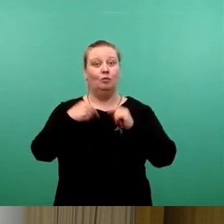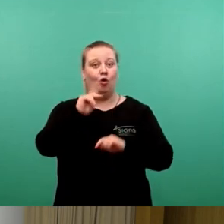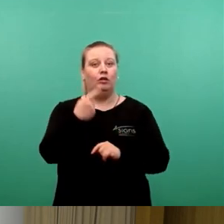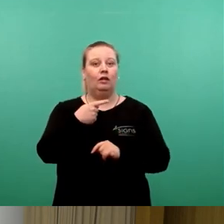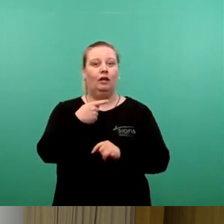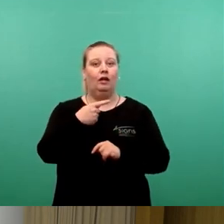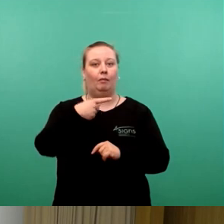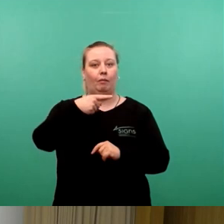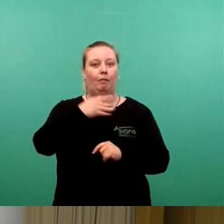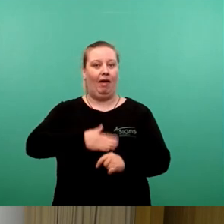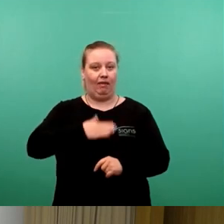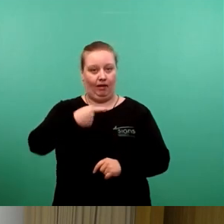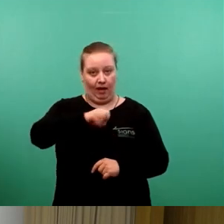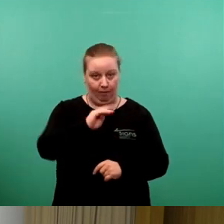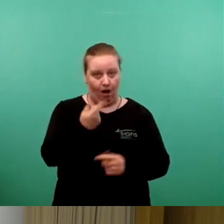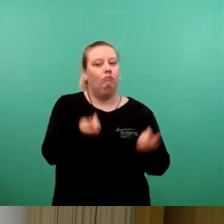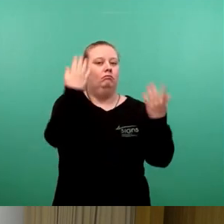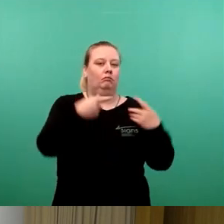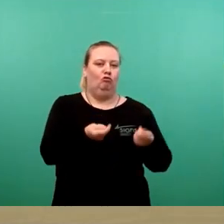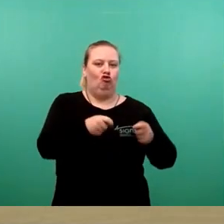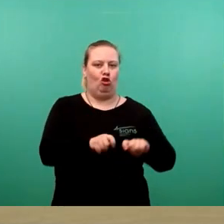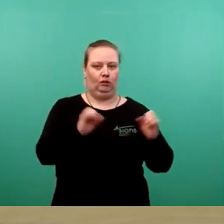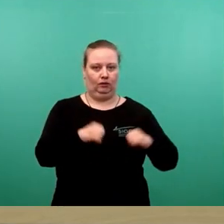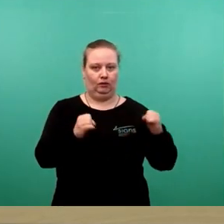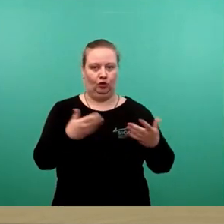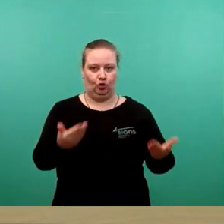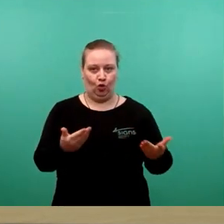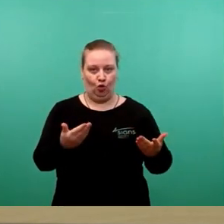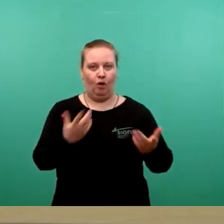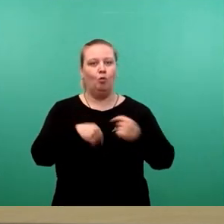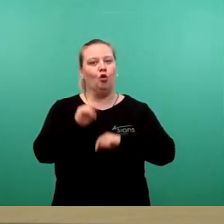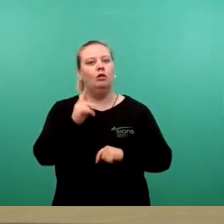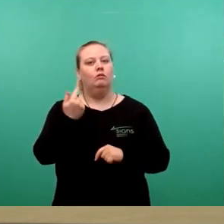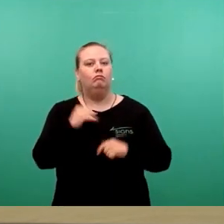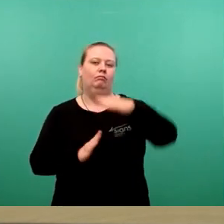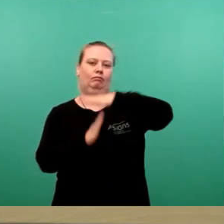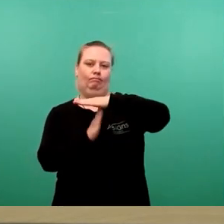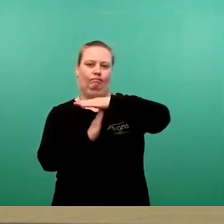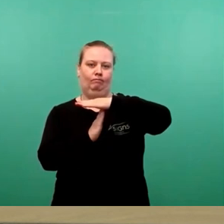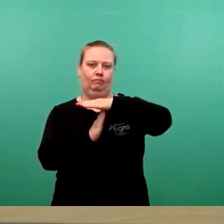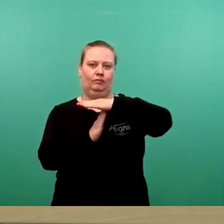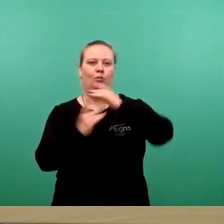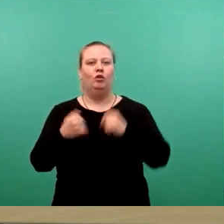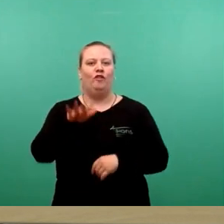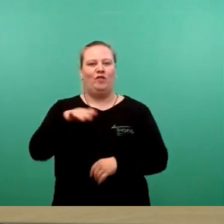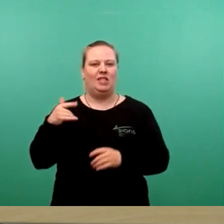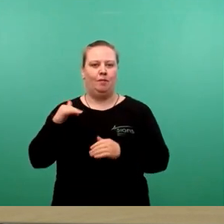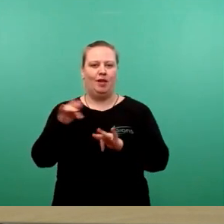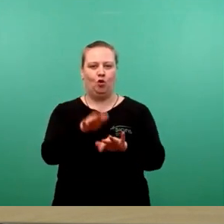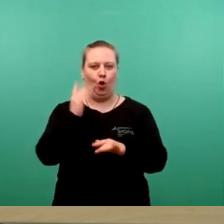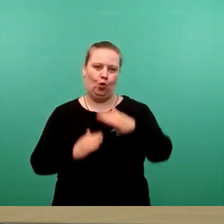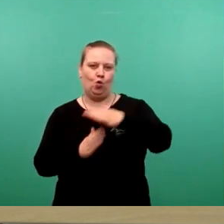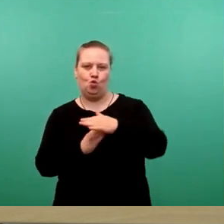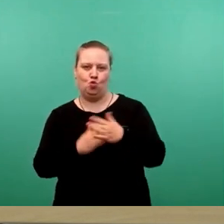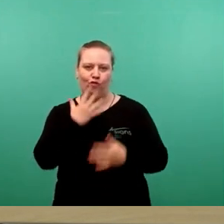beschlossen worden. Also, zunächst, um die Deckelung auf den Verlust von 15 Millionen einzuhalten,